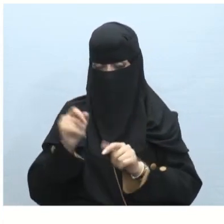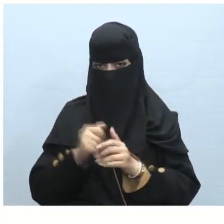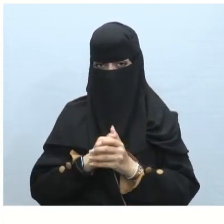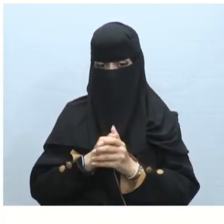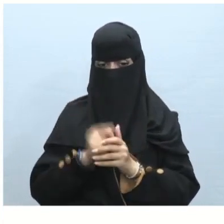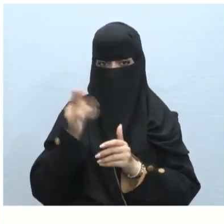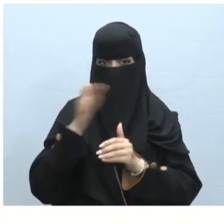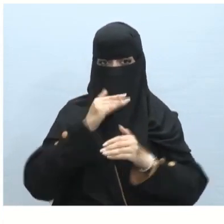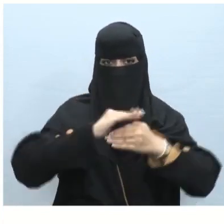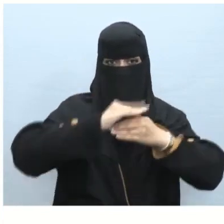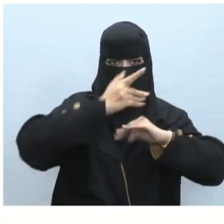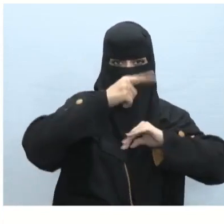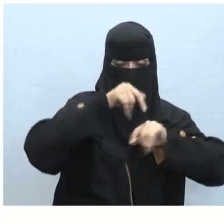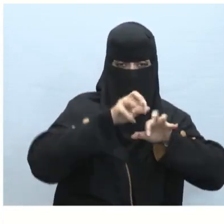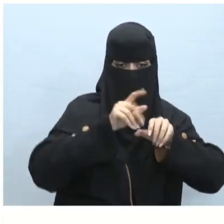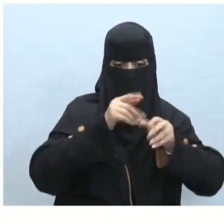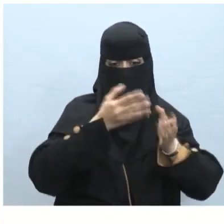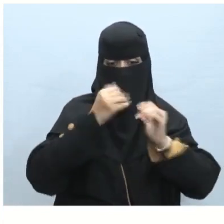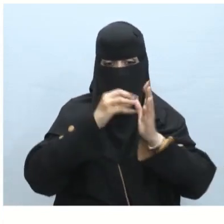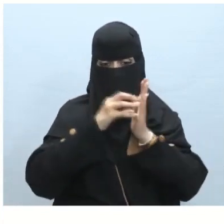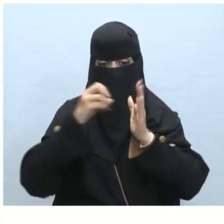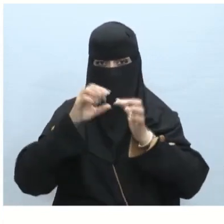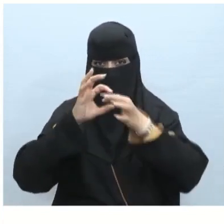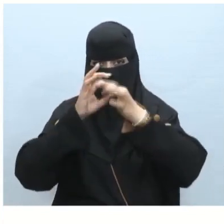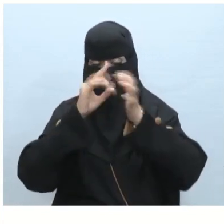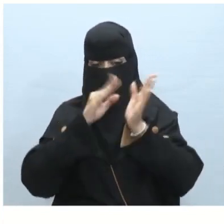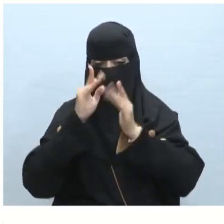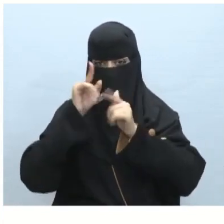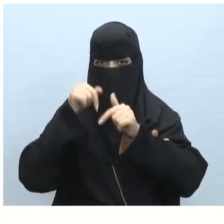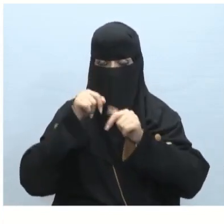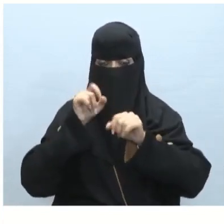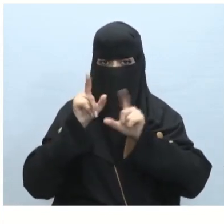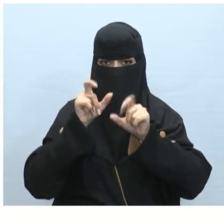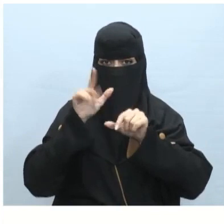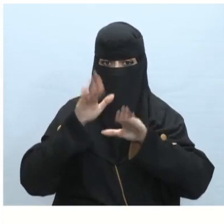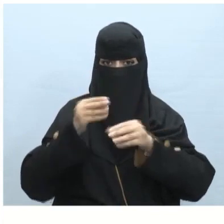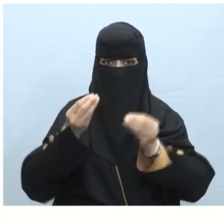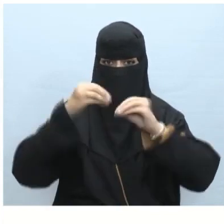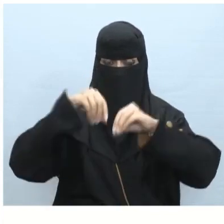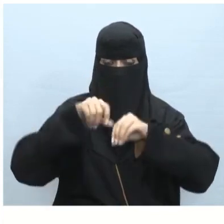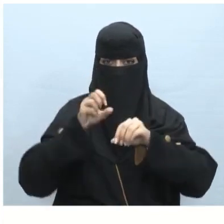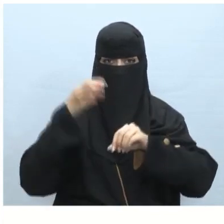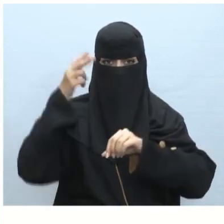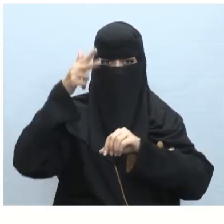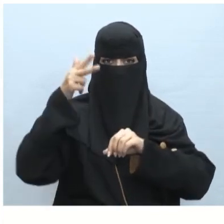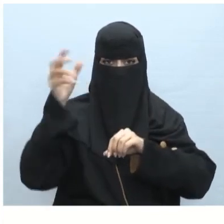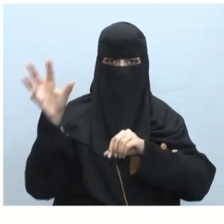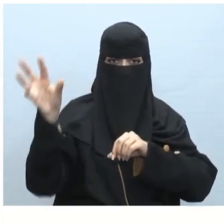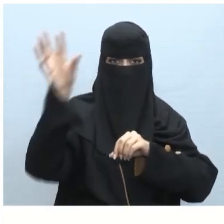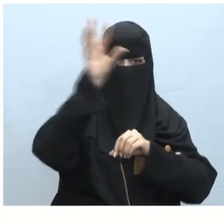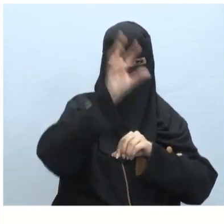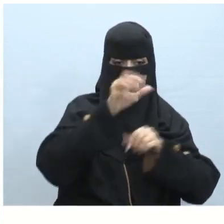عن طريق نسخ عنوان URL الخاص بالموقع الإلكتروني الذي يحتوي على الفيديو ولسقه على الشريحة أو من